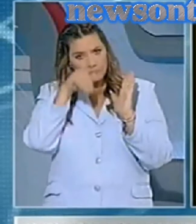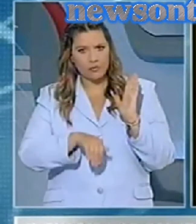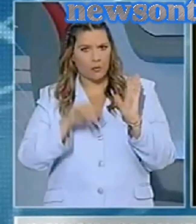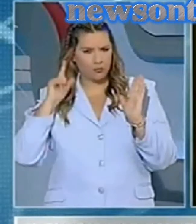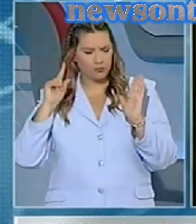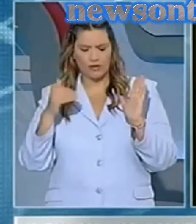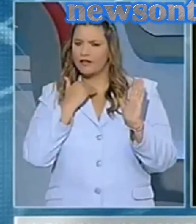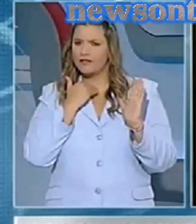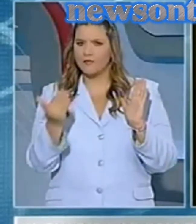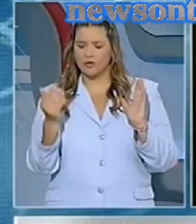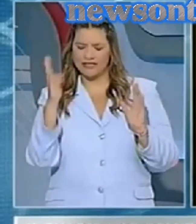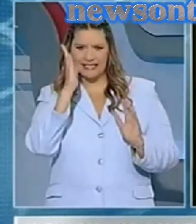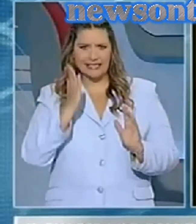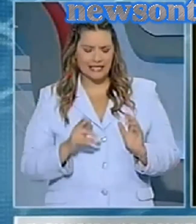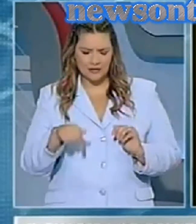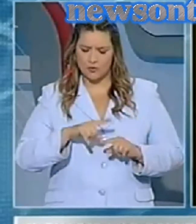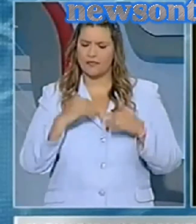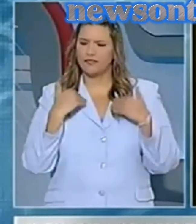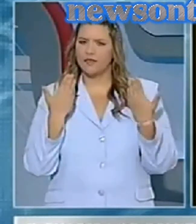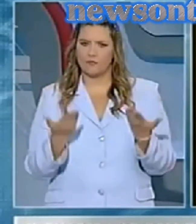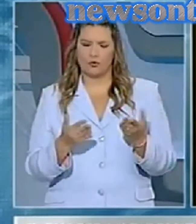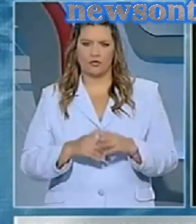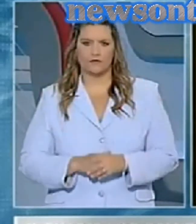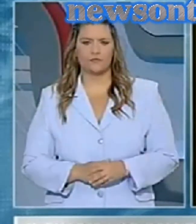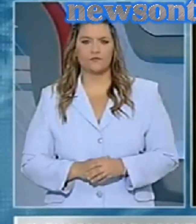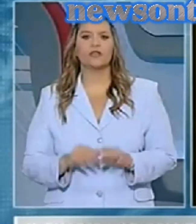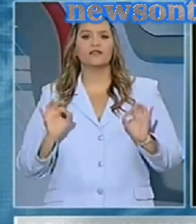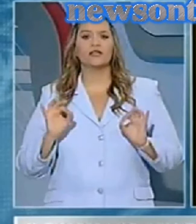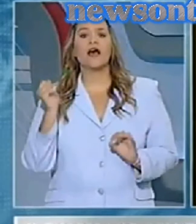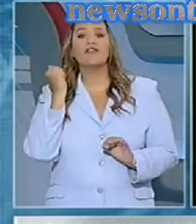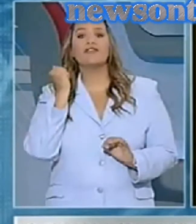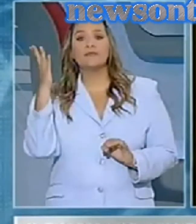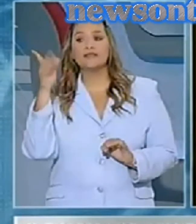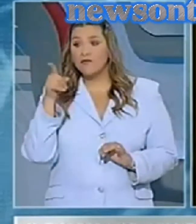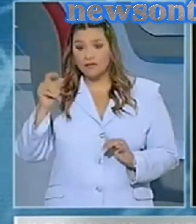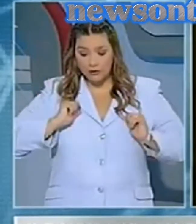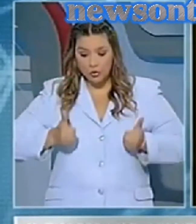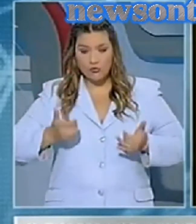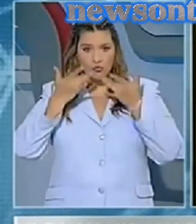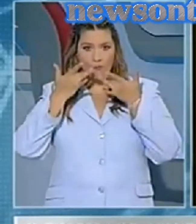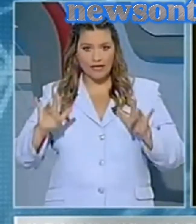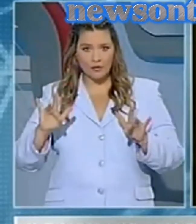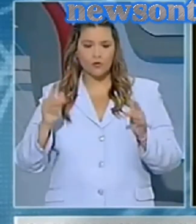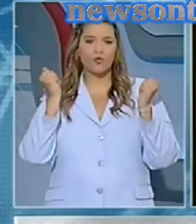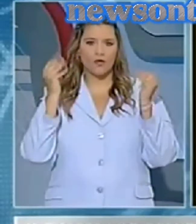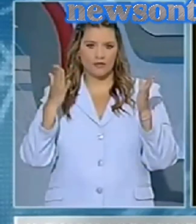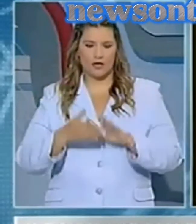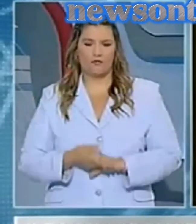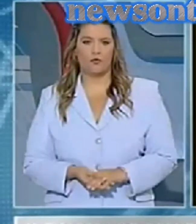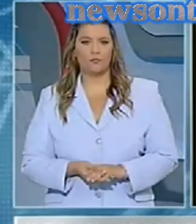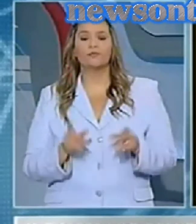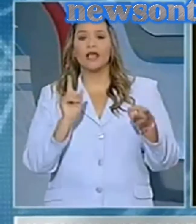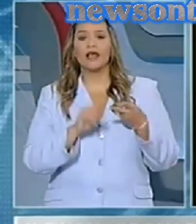δημοκρατική και κοινοβουλευτική κρίση. Καταρχάς, δεν πιστεύω ότι θα τολμήσουν να παραιτηθούν. Δεύτερον, δεν